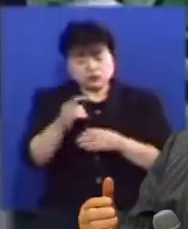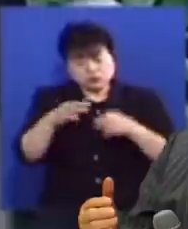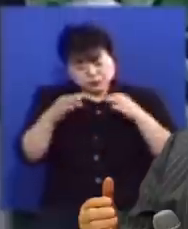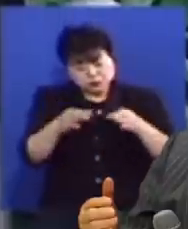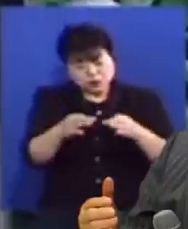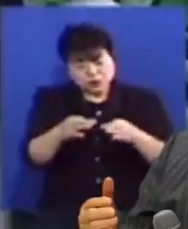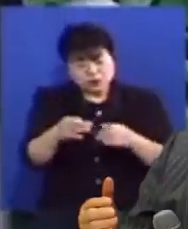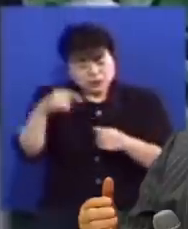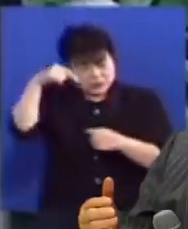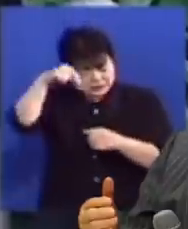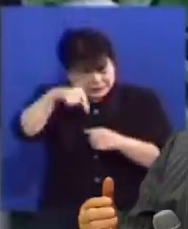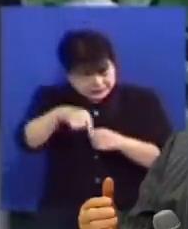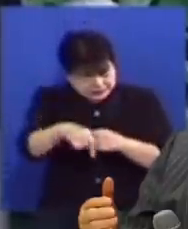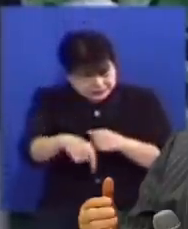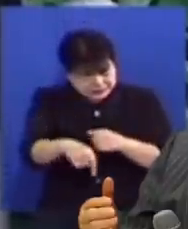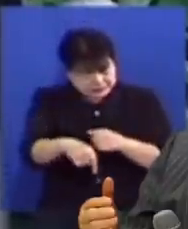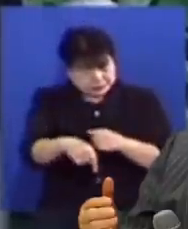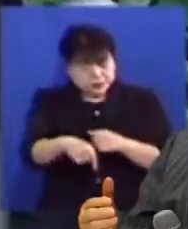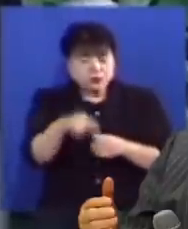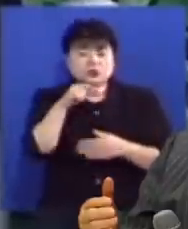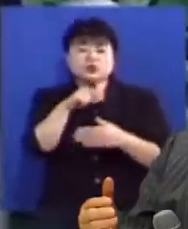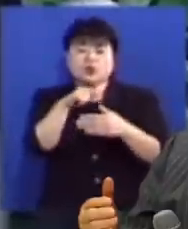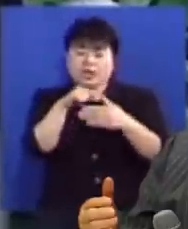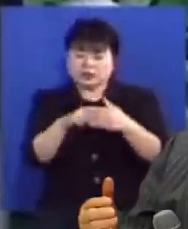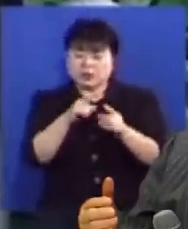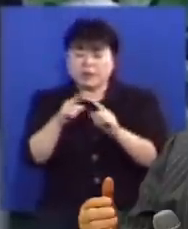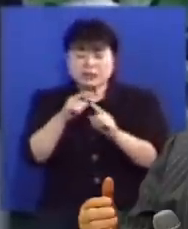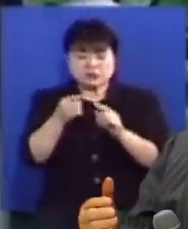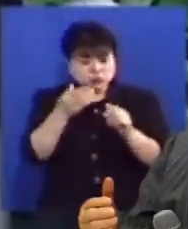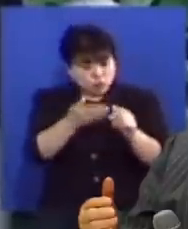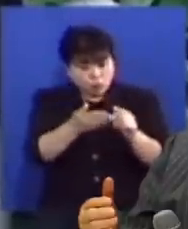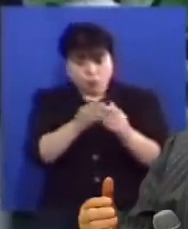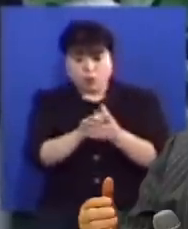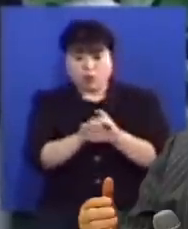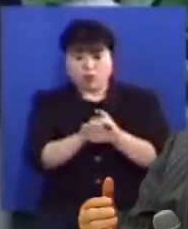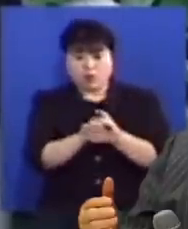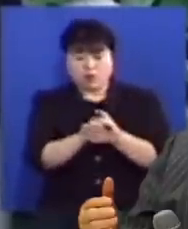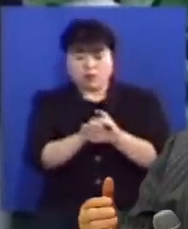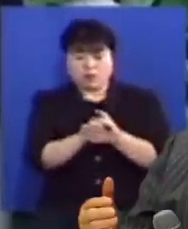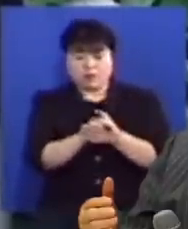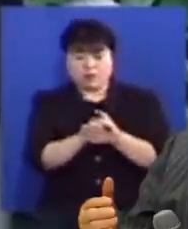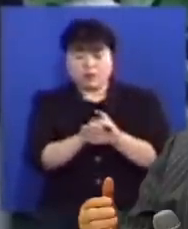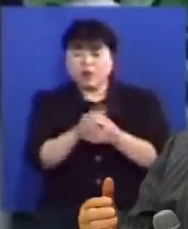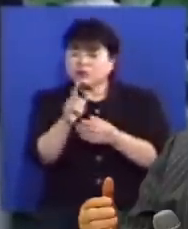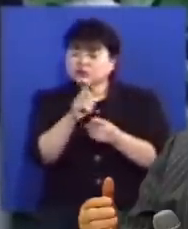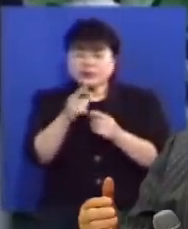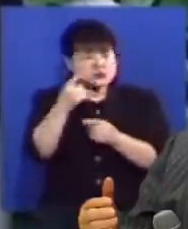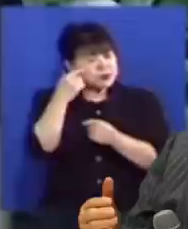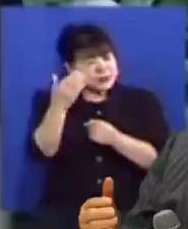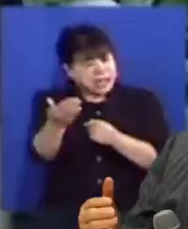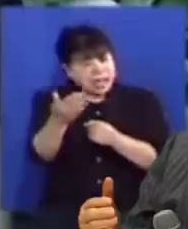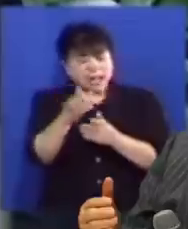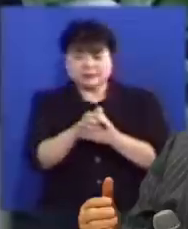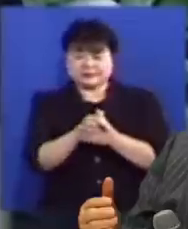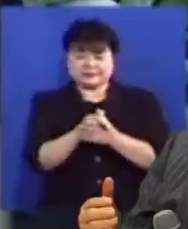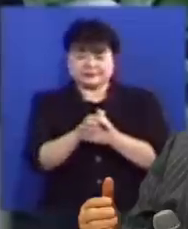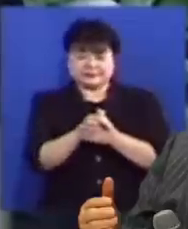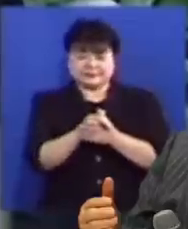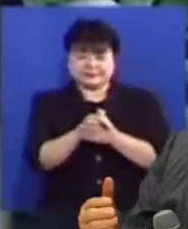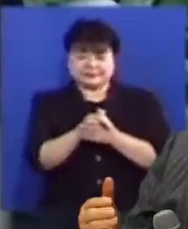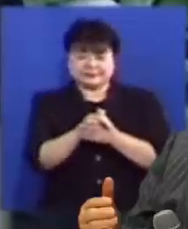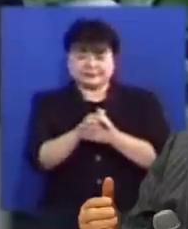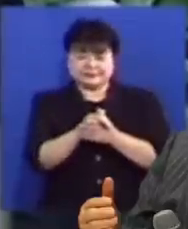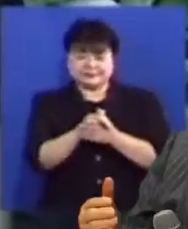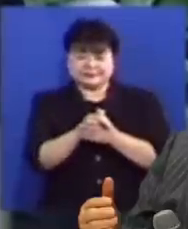깊은 내 속에서 말씀을 하시는데 그게 무슨 말씀입니까 내가